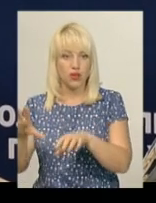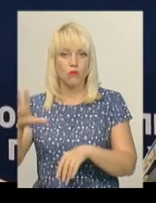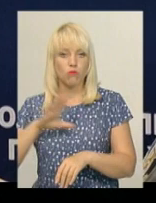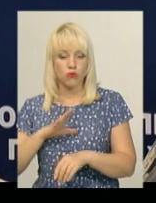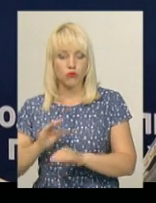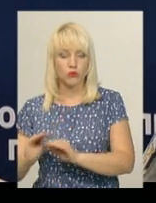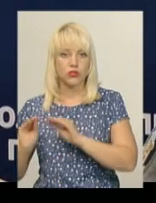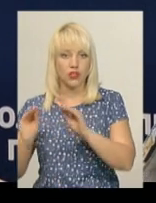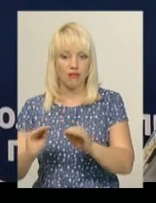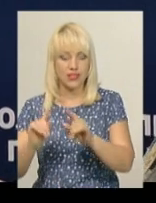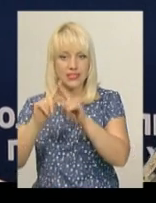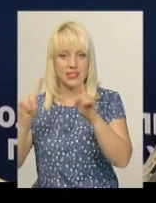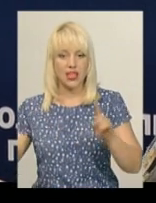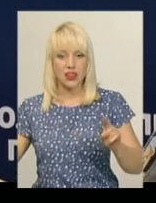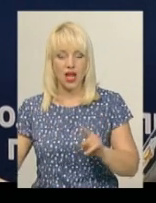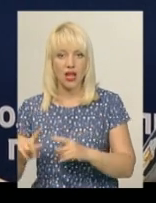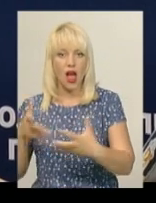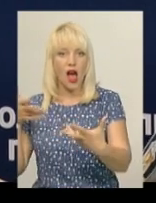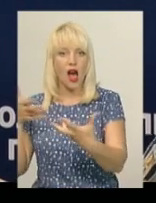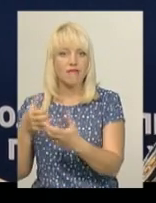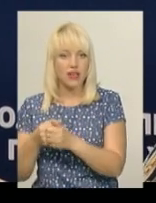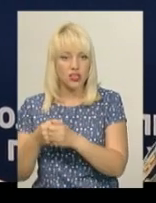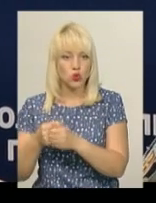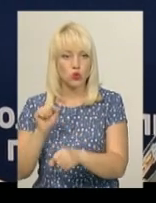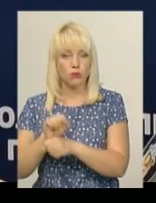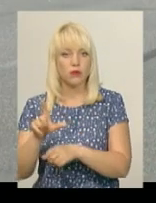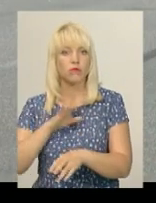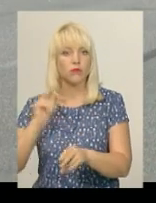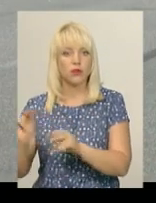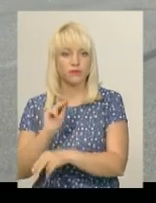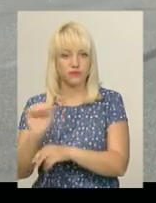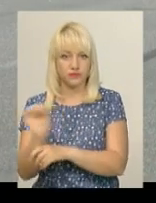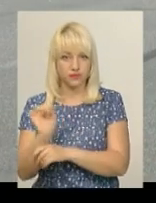аварійної зупинки. Він зупинився там для проведення певних ремонтних робіт.